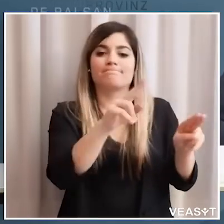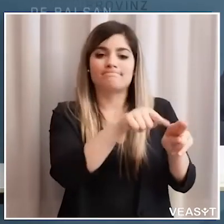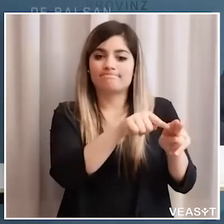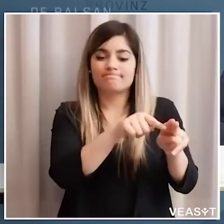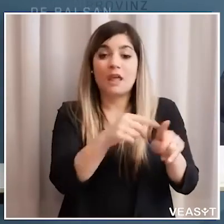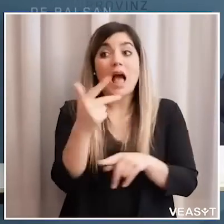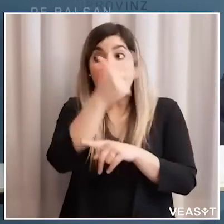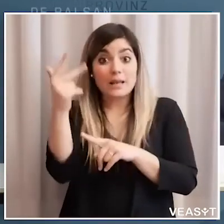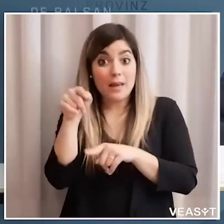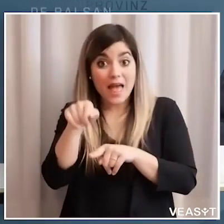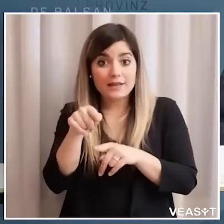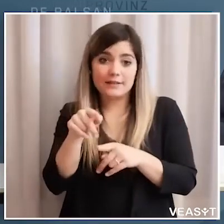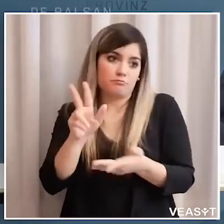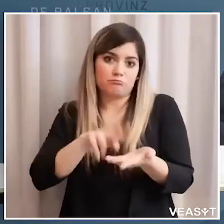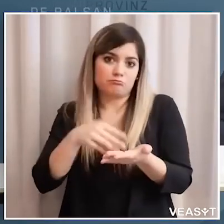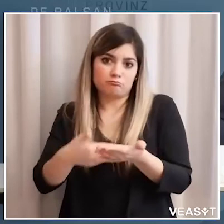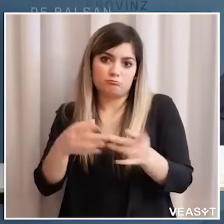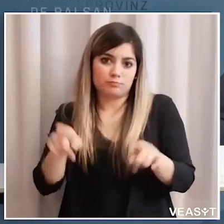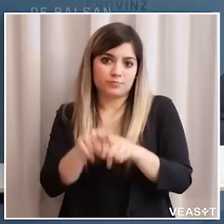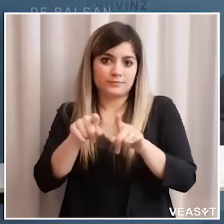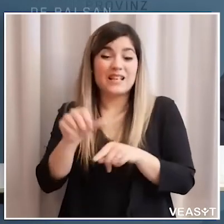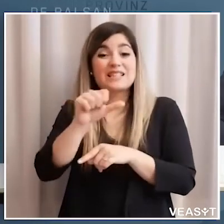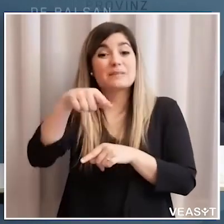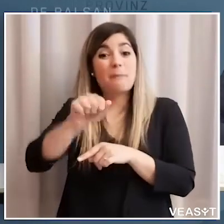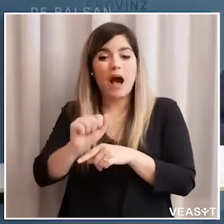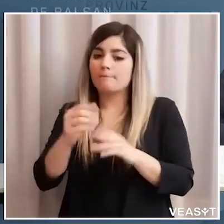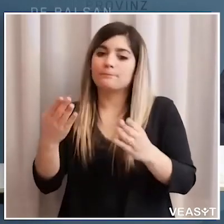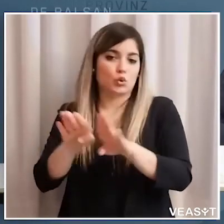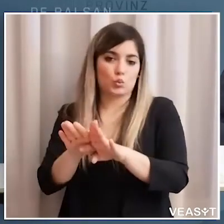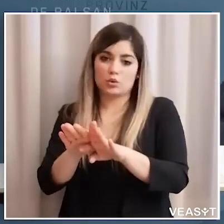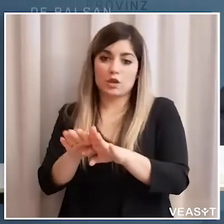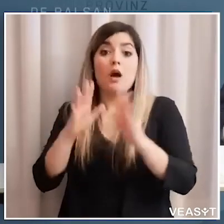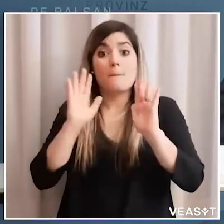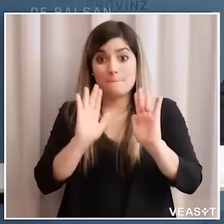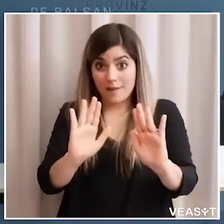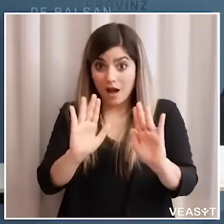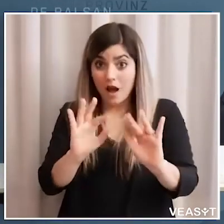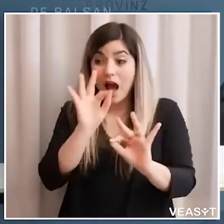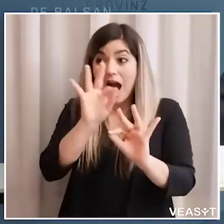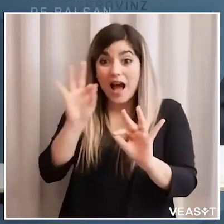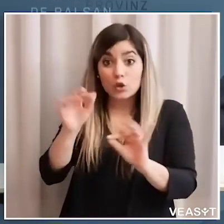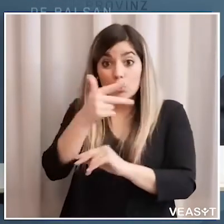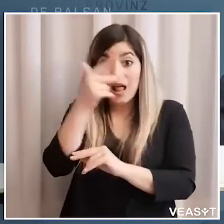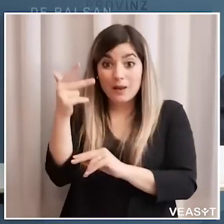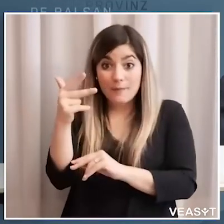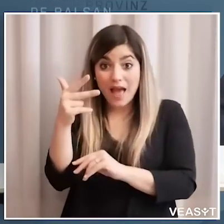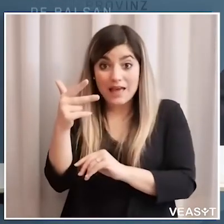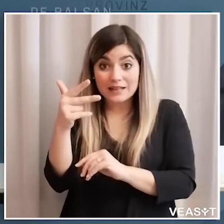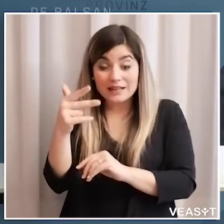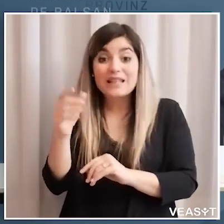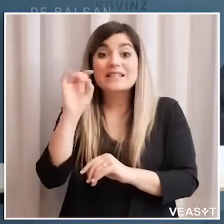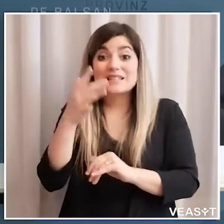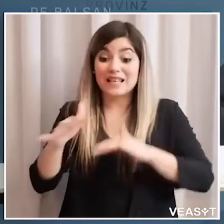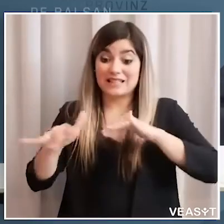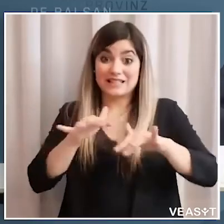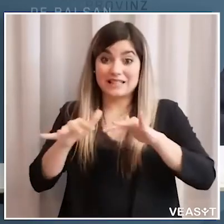per gli alberghi vale in principio la stessa cosa gli spa sono ancora chiuse tranne i casi in cui gli alberghi si dotano